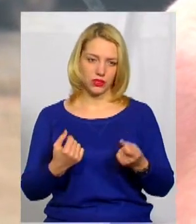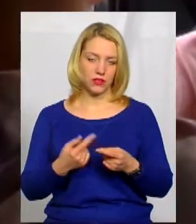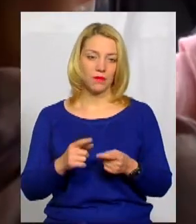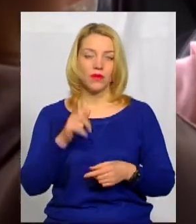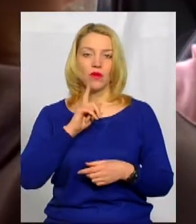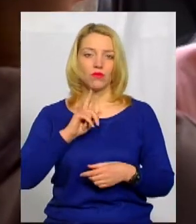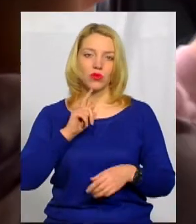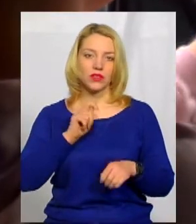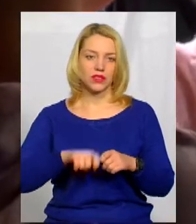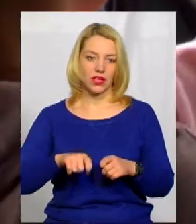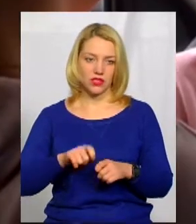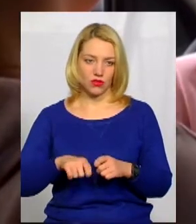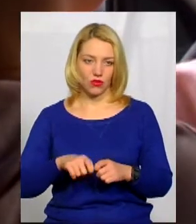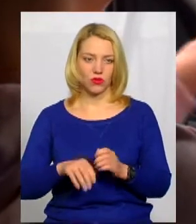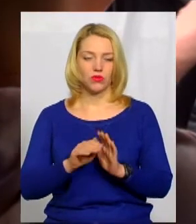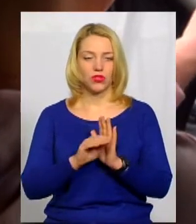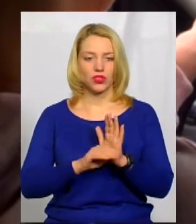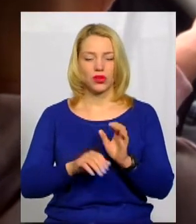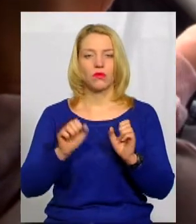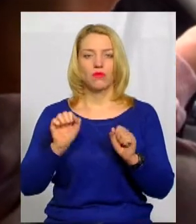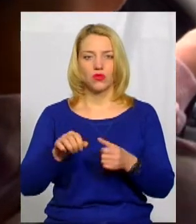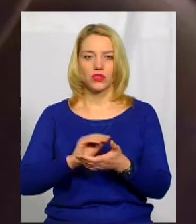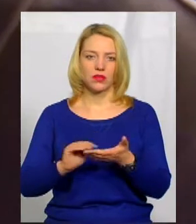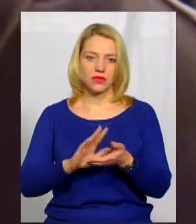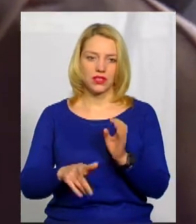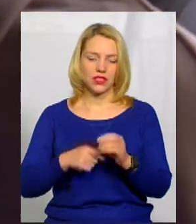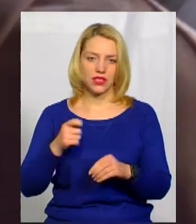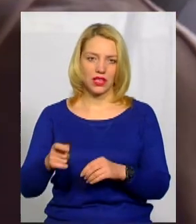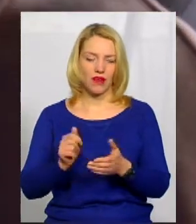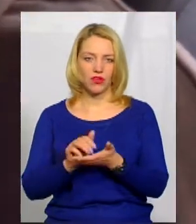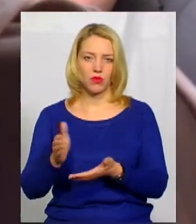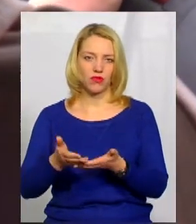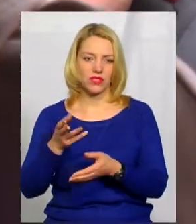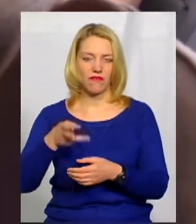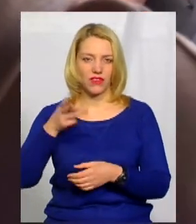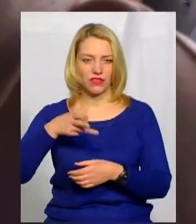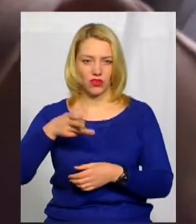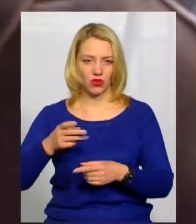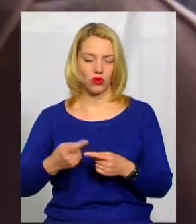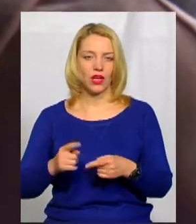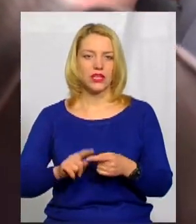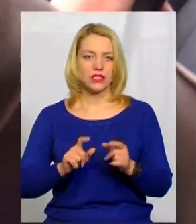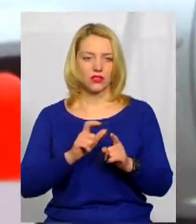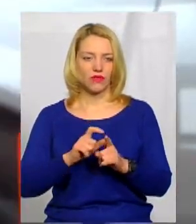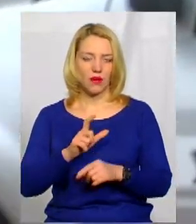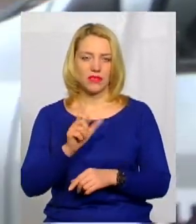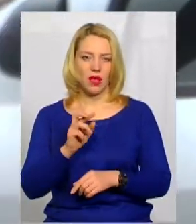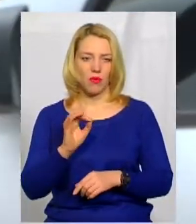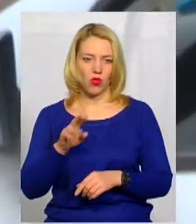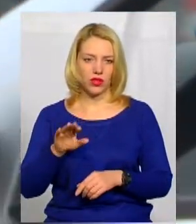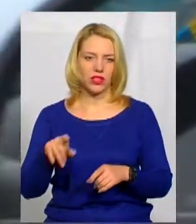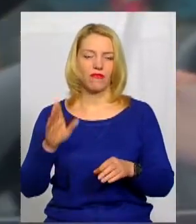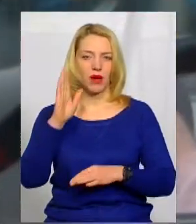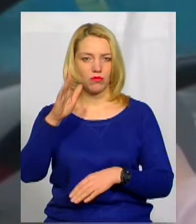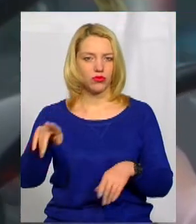можна написати заяву і відмовитись від відеофіксації при здачі іспиту з практичного водіння. За словами Володимира Заболотного, у майбутньому така